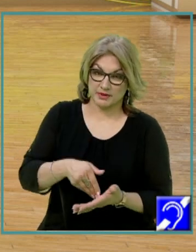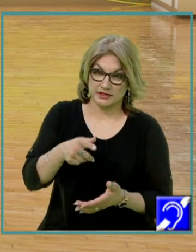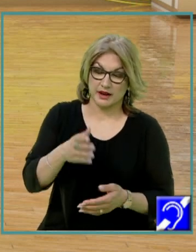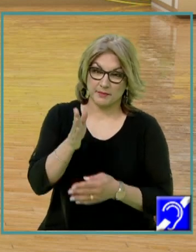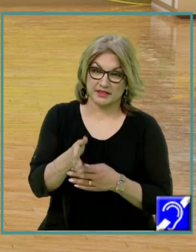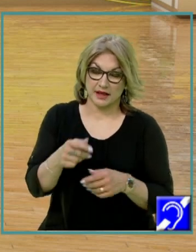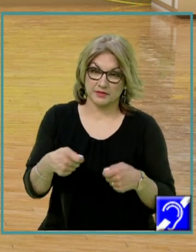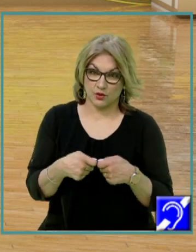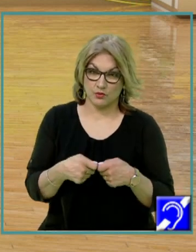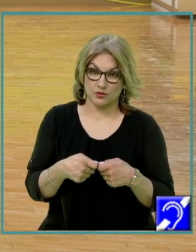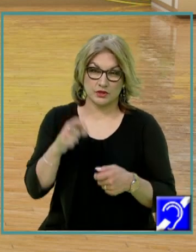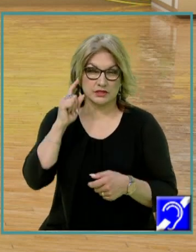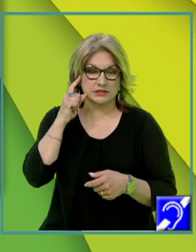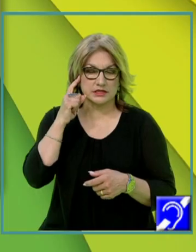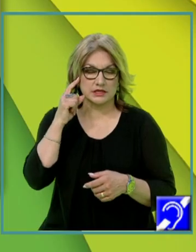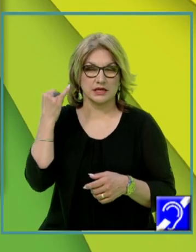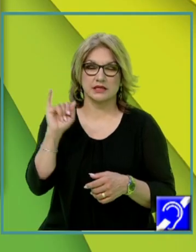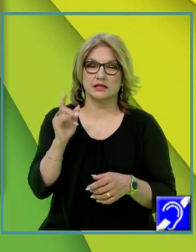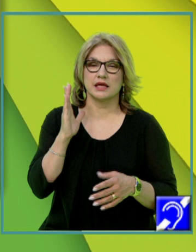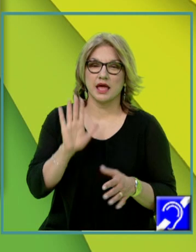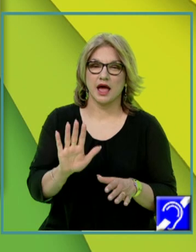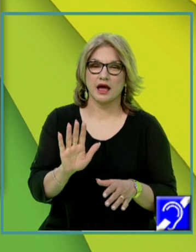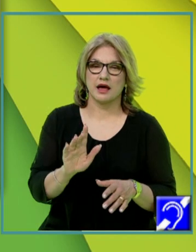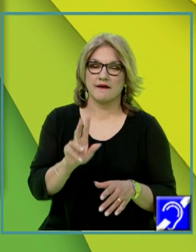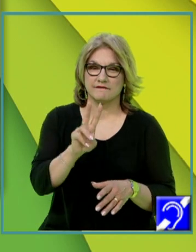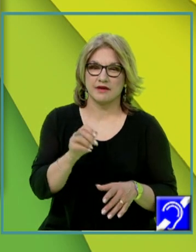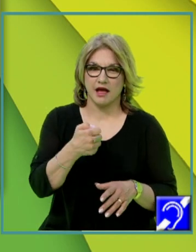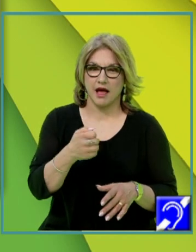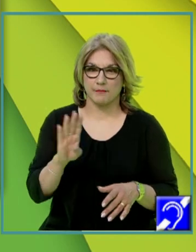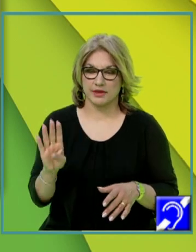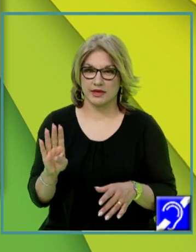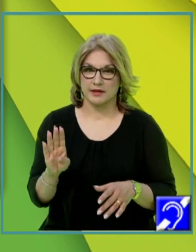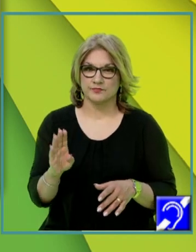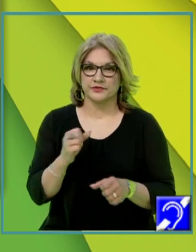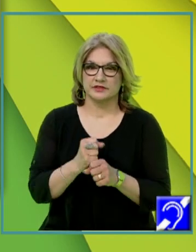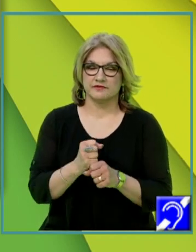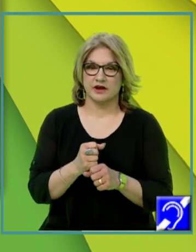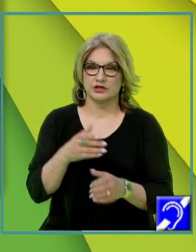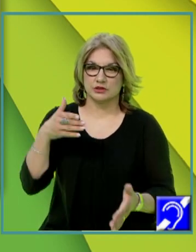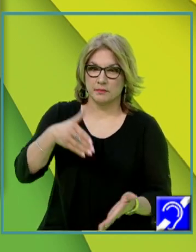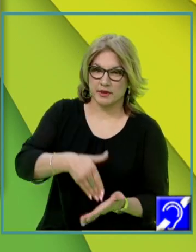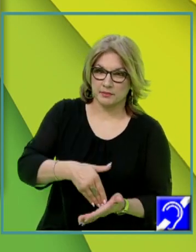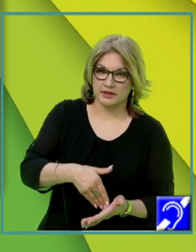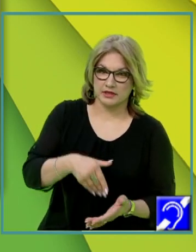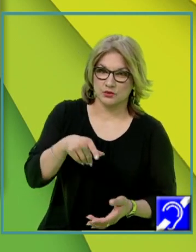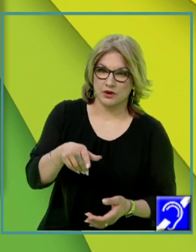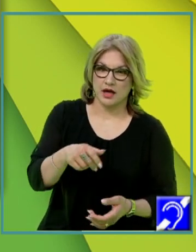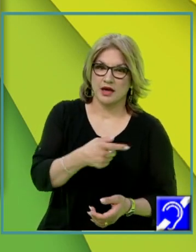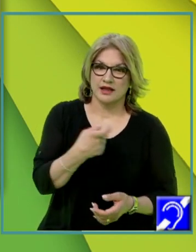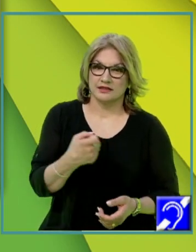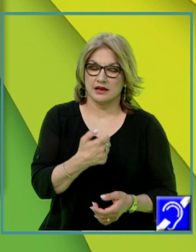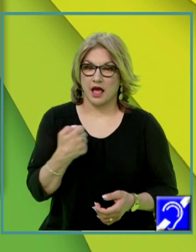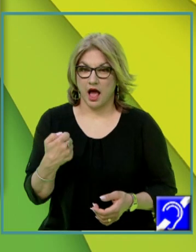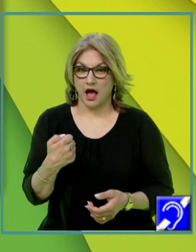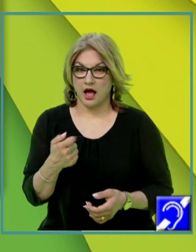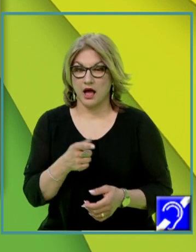comună, ne vine ideea deocamdată să luăm triunghiul VAB și să ducem perpendicularea din A pe VB.